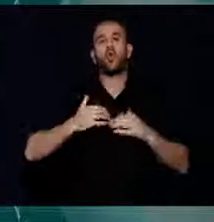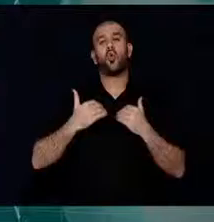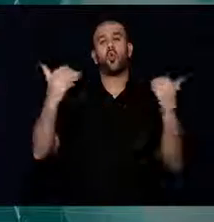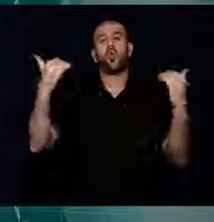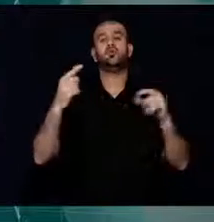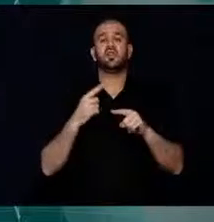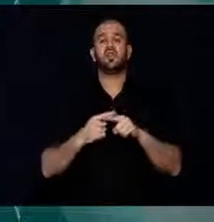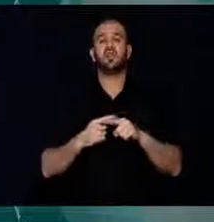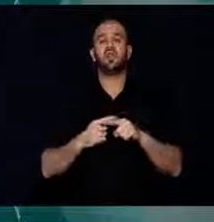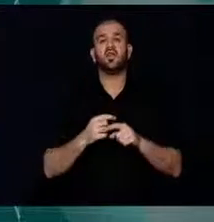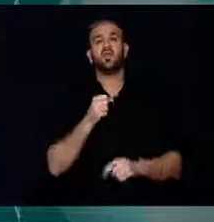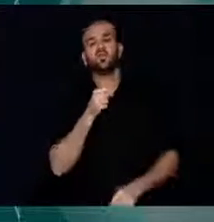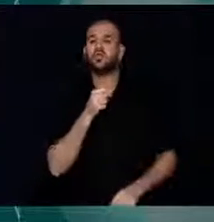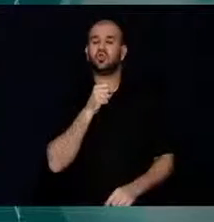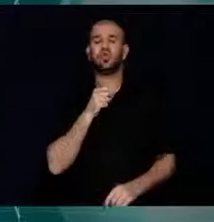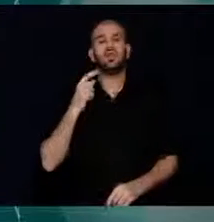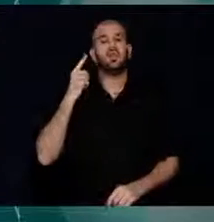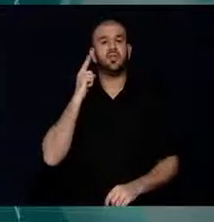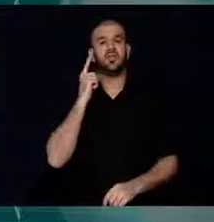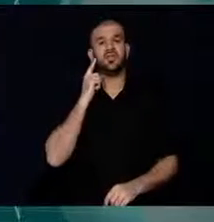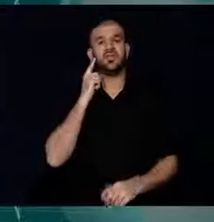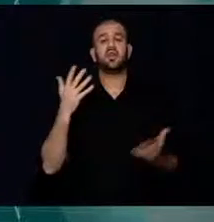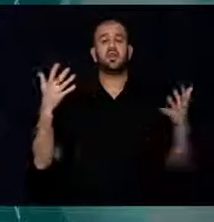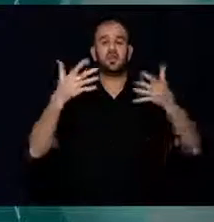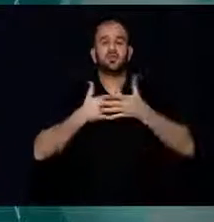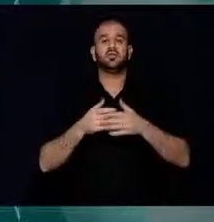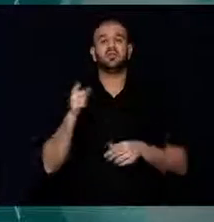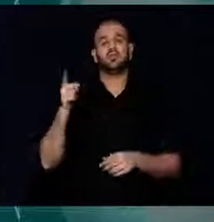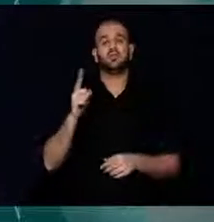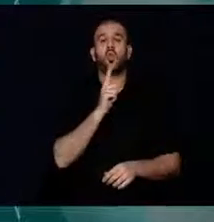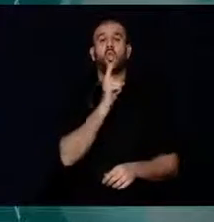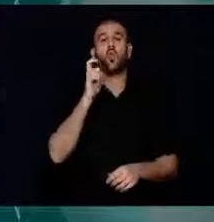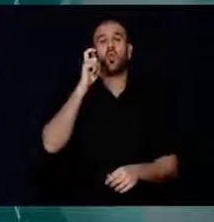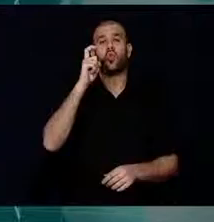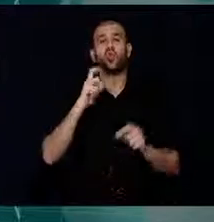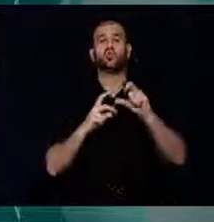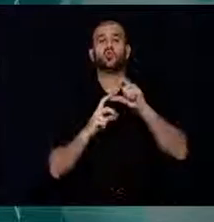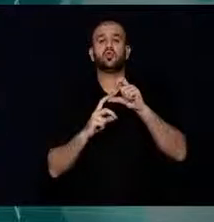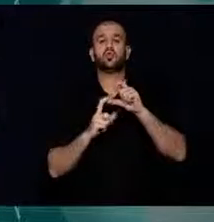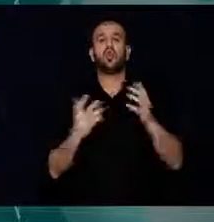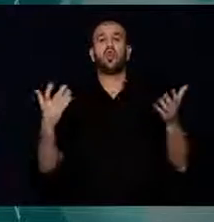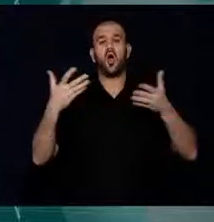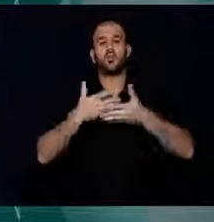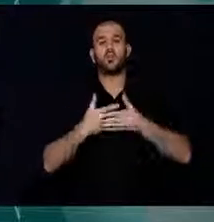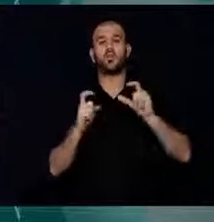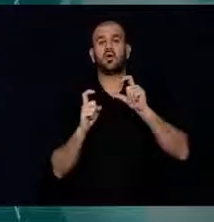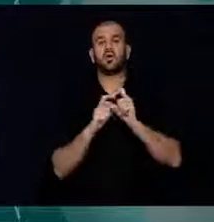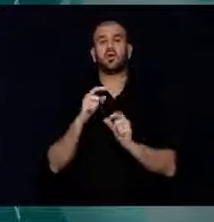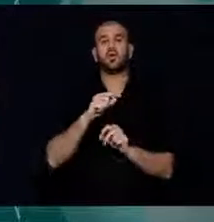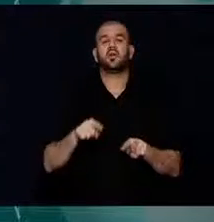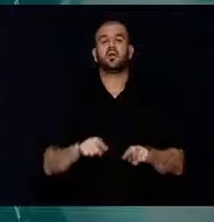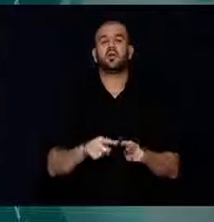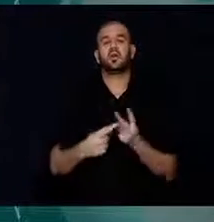toplumlu koro konseri ve şiir dinleti gecesi ise, 19 Şubat